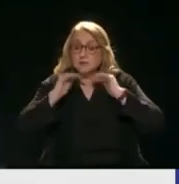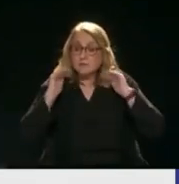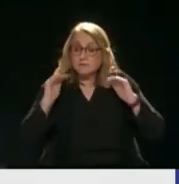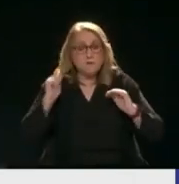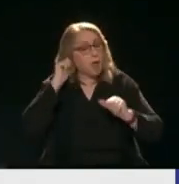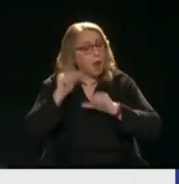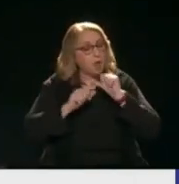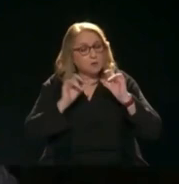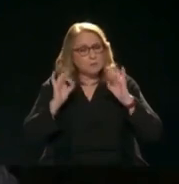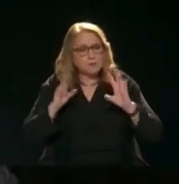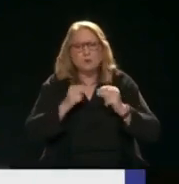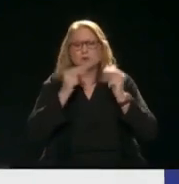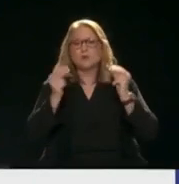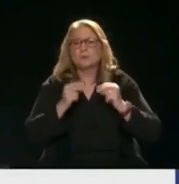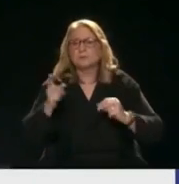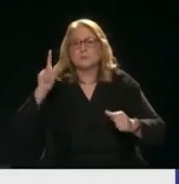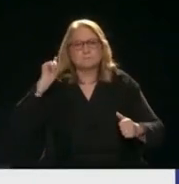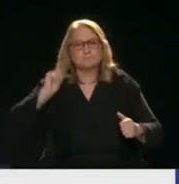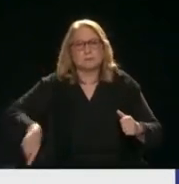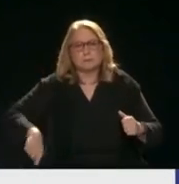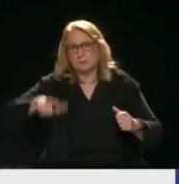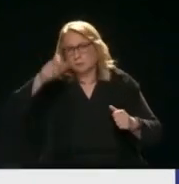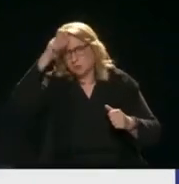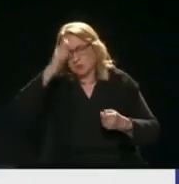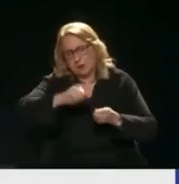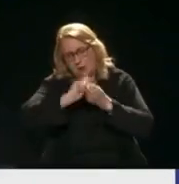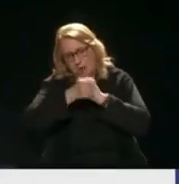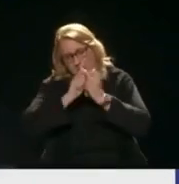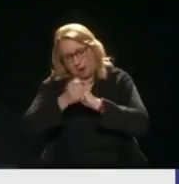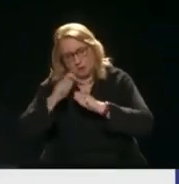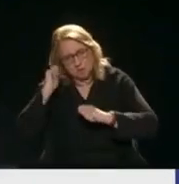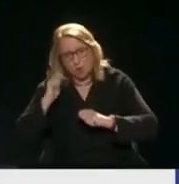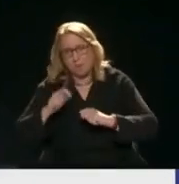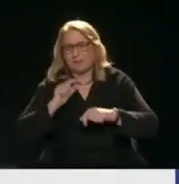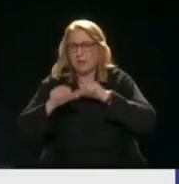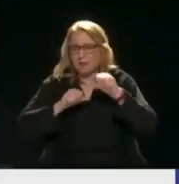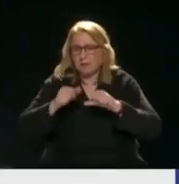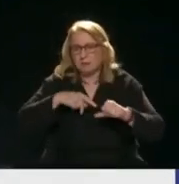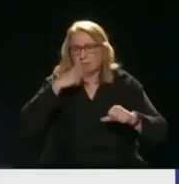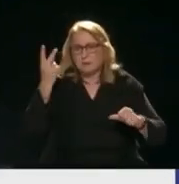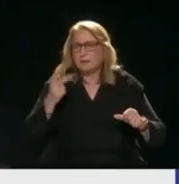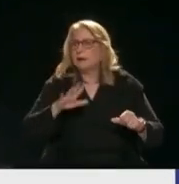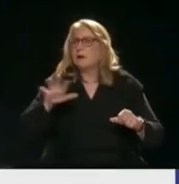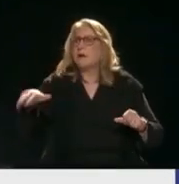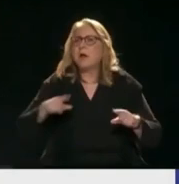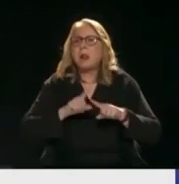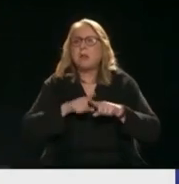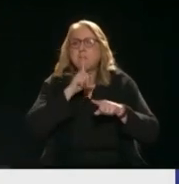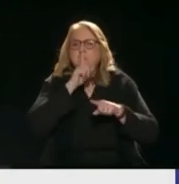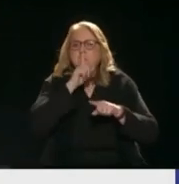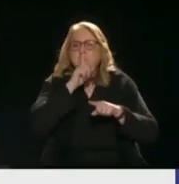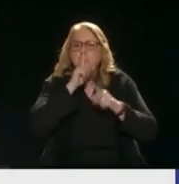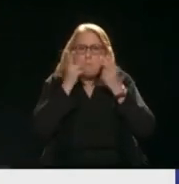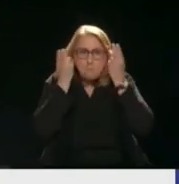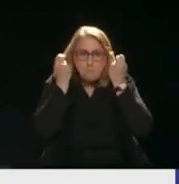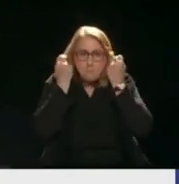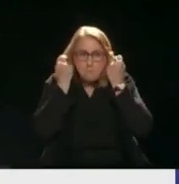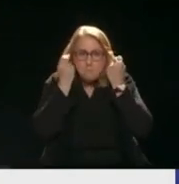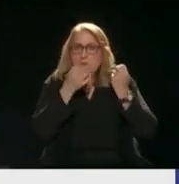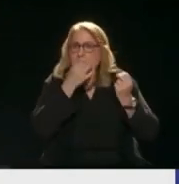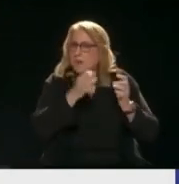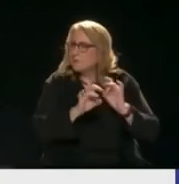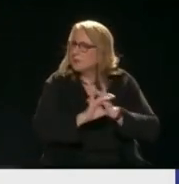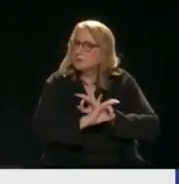από αυτό Αντιθέτως έχει αλλάξει τοπονείμι Γιατί ποιος μιλήσε Υπήρχε κάποιος στο Υπουργείο Εξωτερικών να μιλήσει Υπήρχε μια πολιτική βουλήση από την Ελλάδα να πολίσει